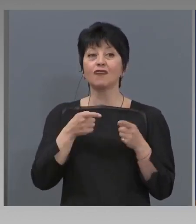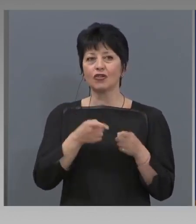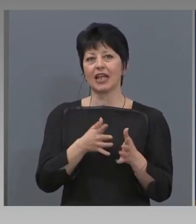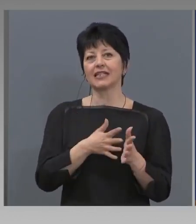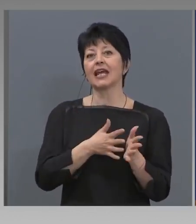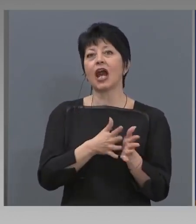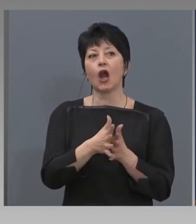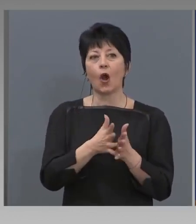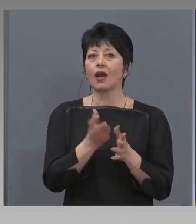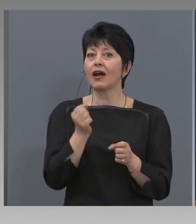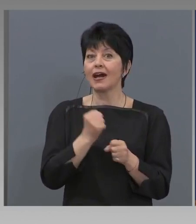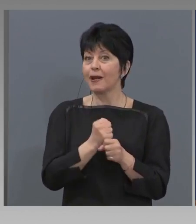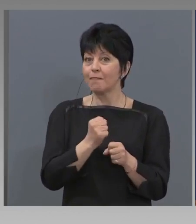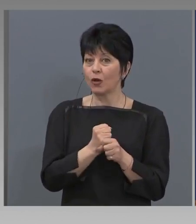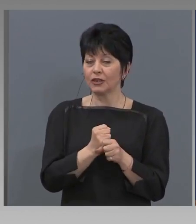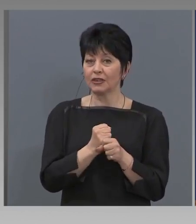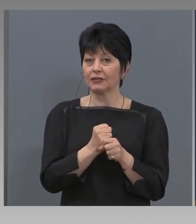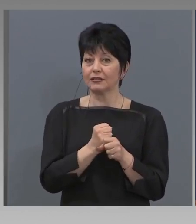хора и работят много.